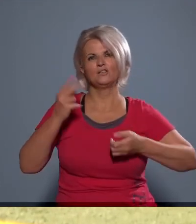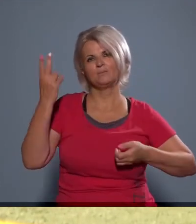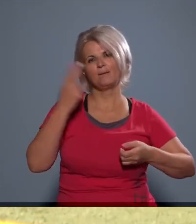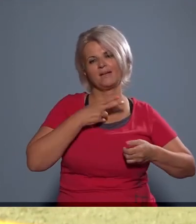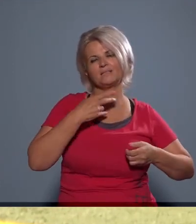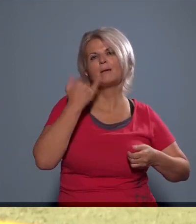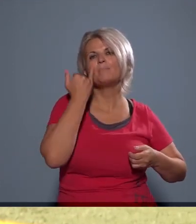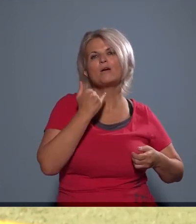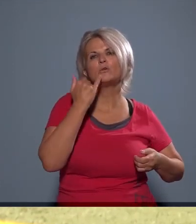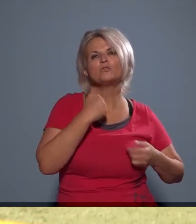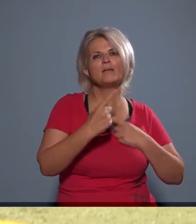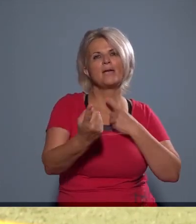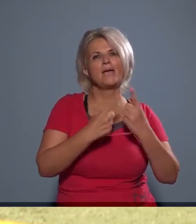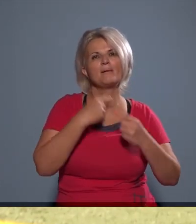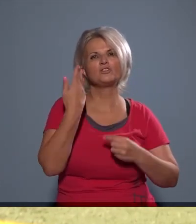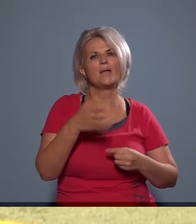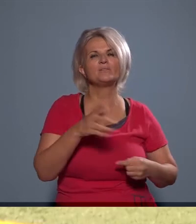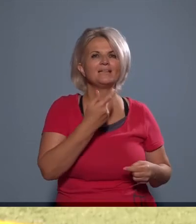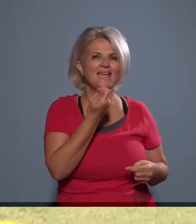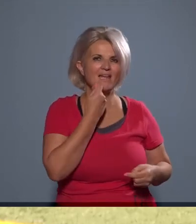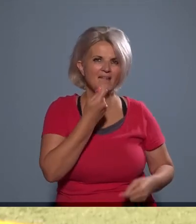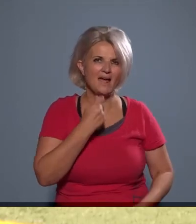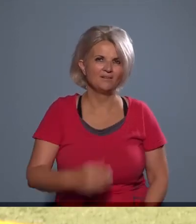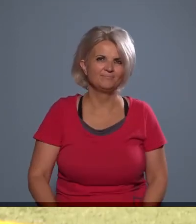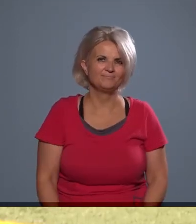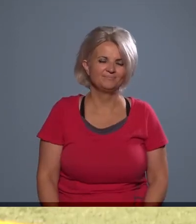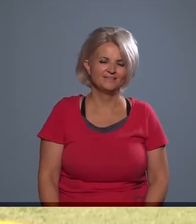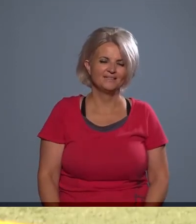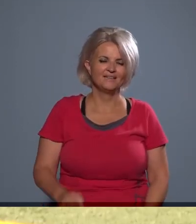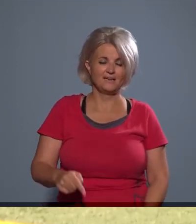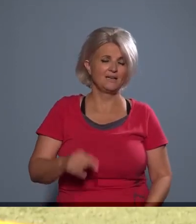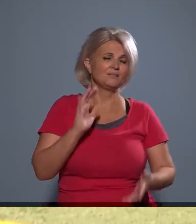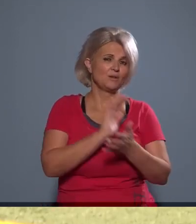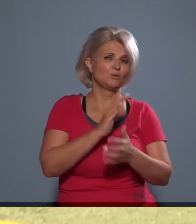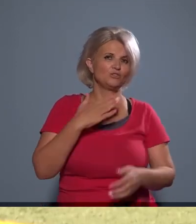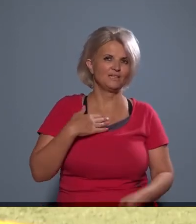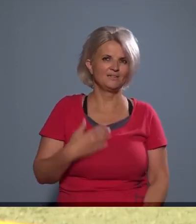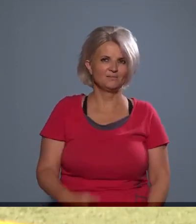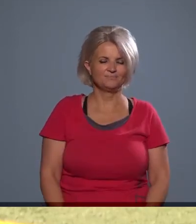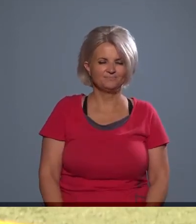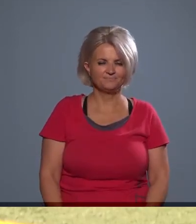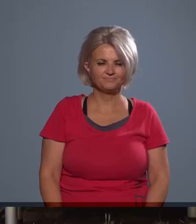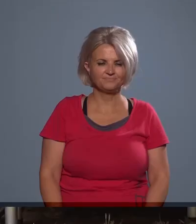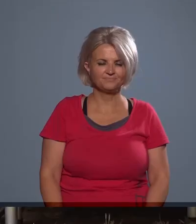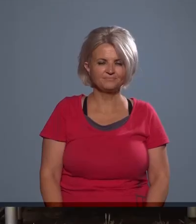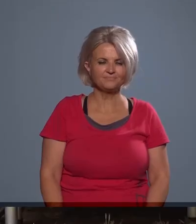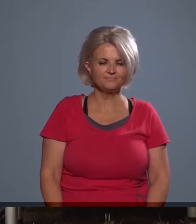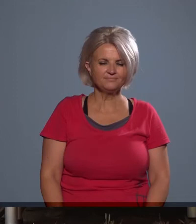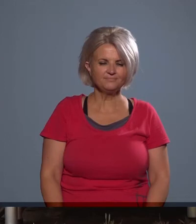természetesen megkóstolják egymás nemzeti ételét, úgyhogy ennek szemtanúi lehetünk ma is.